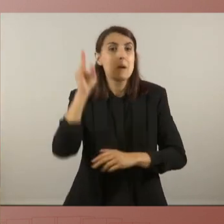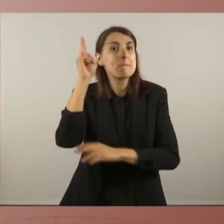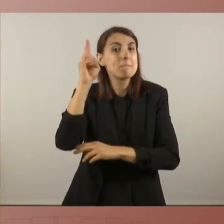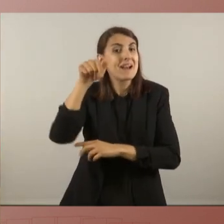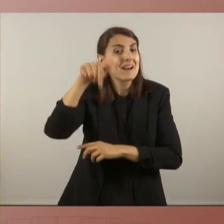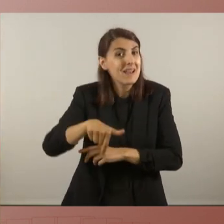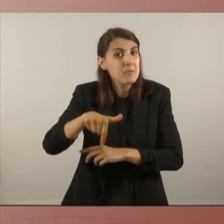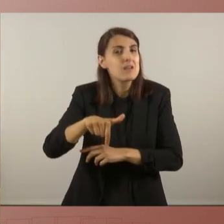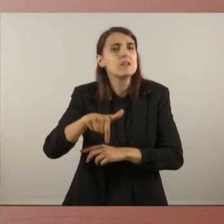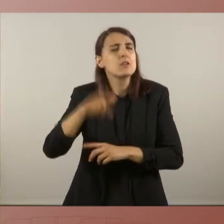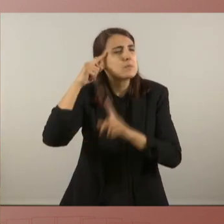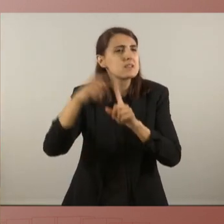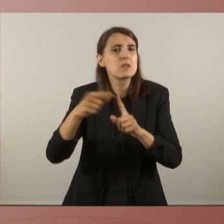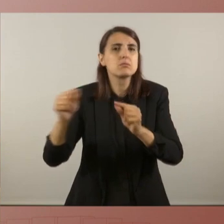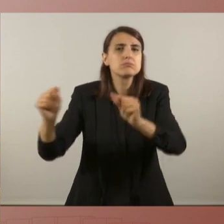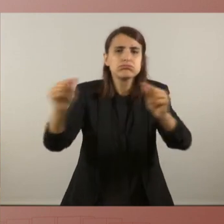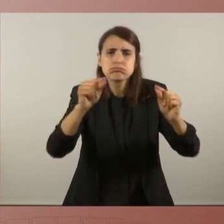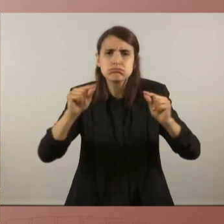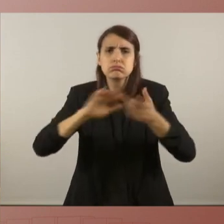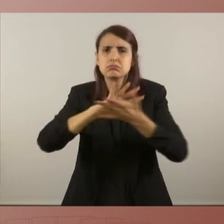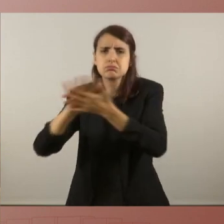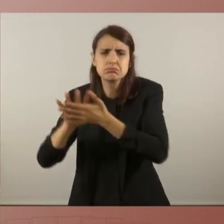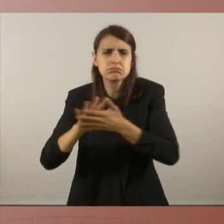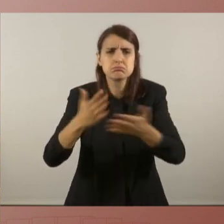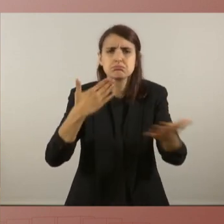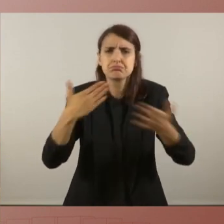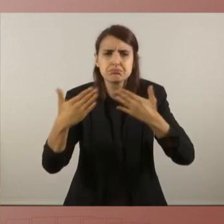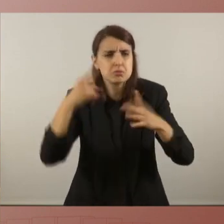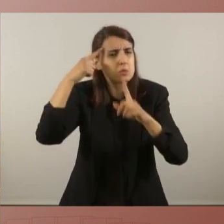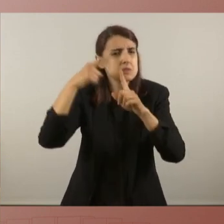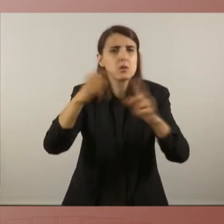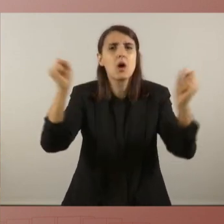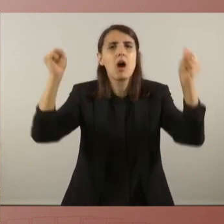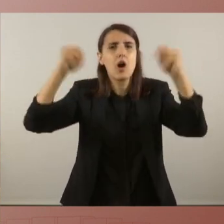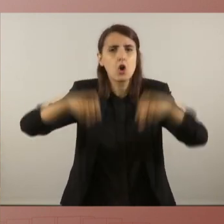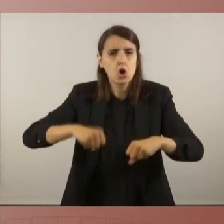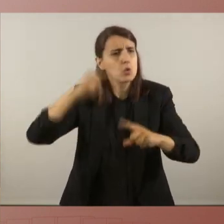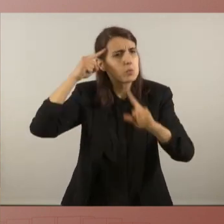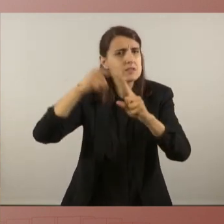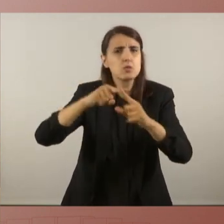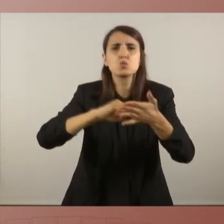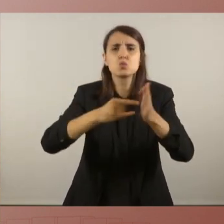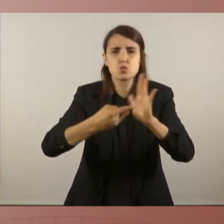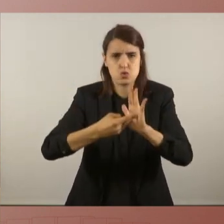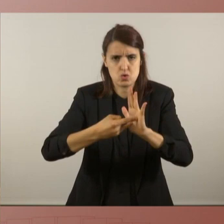conversar, discutir, per arribar a acords, per arribar a solucions. I vostès,